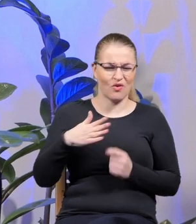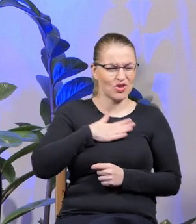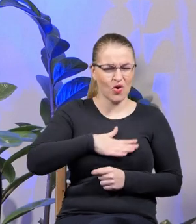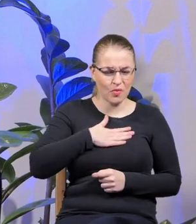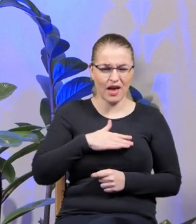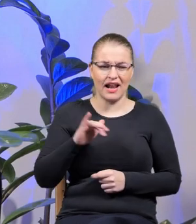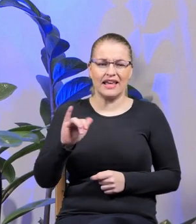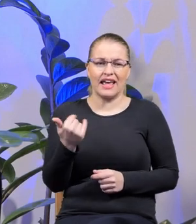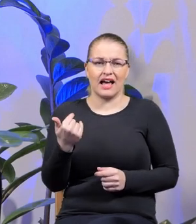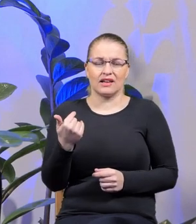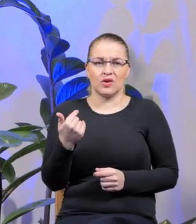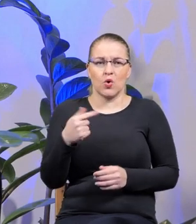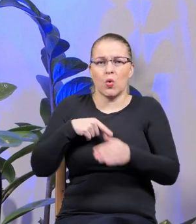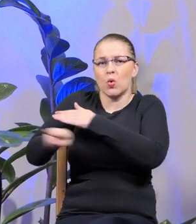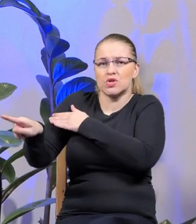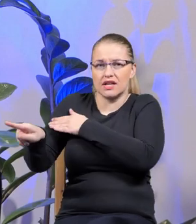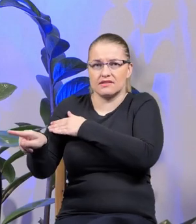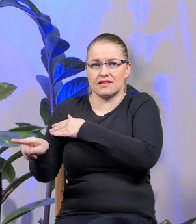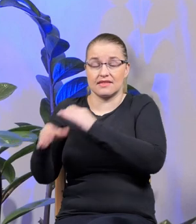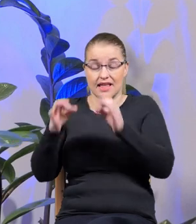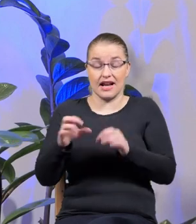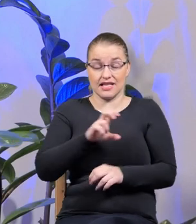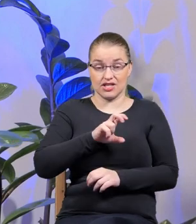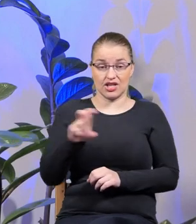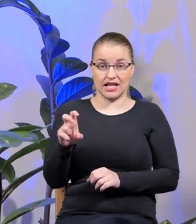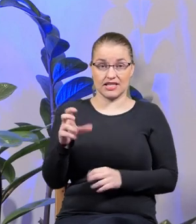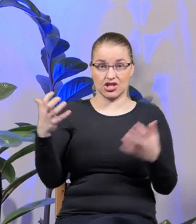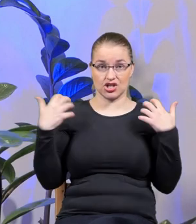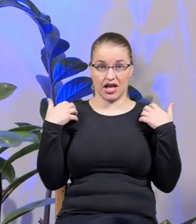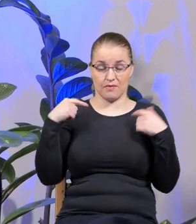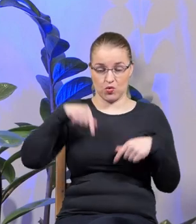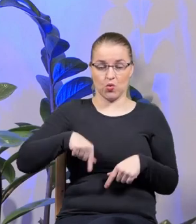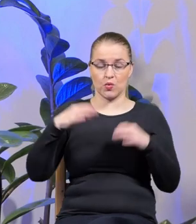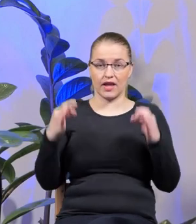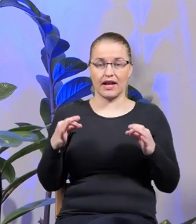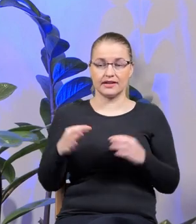kategorię, jak od niej odnieść, jak od niej uciec w czasach, w których żyjemy tu i teraz?